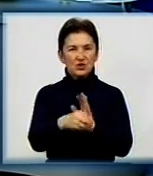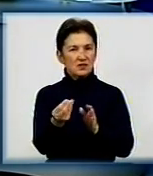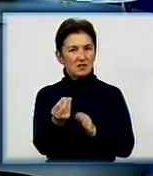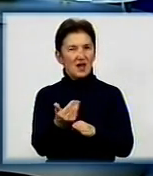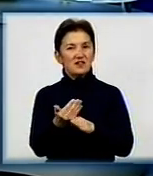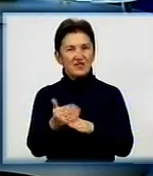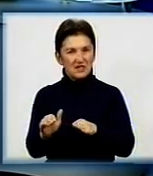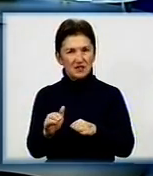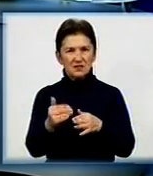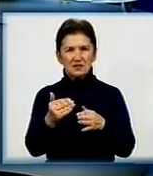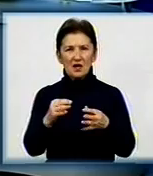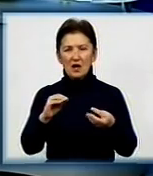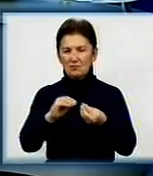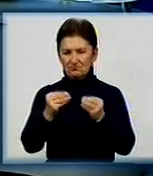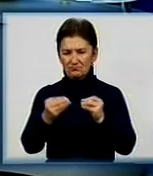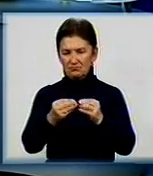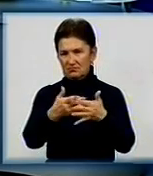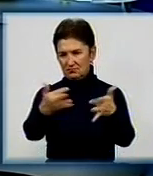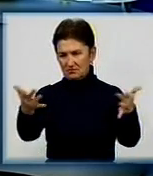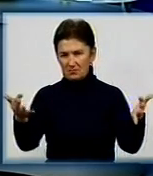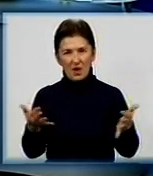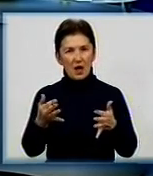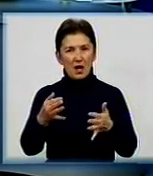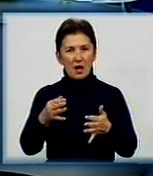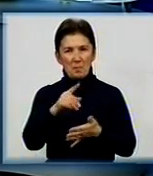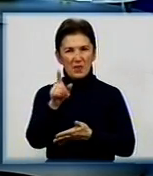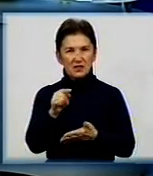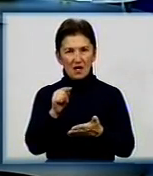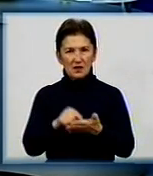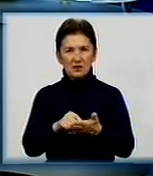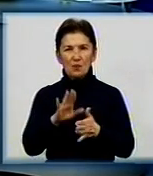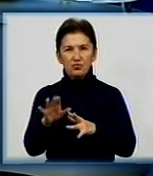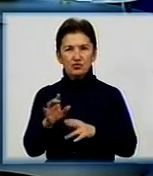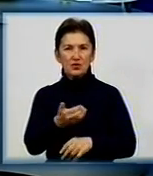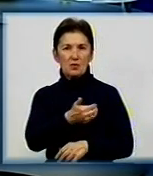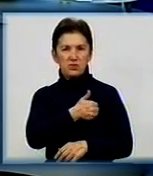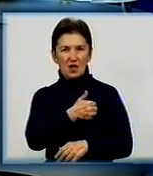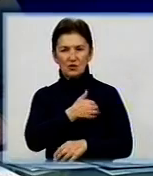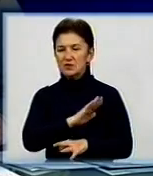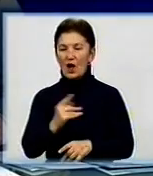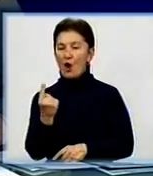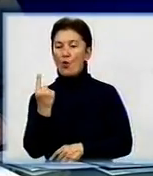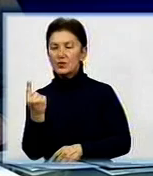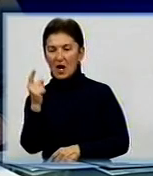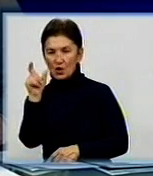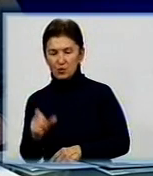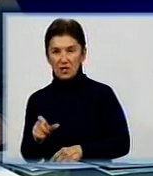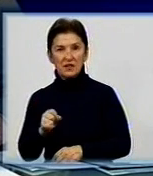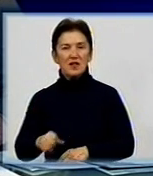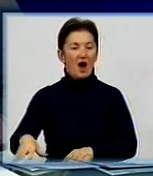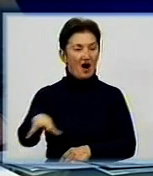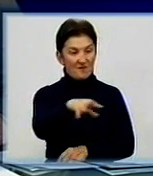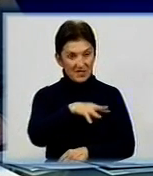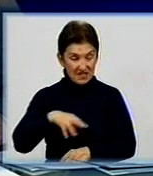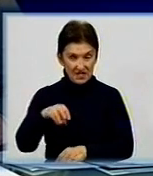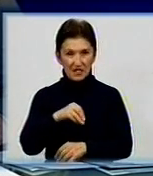цілий комплекс питань, якщо він буде реалізований і цього буде прагнути не одна людина, а всі будуть робити гуртом, я думаю, є всі шанси